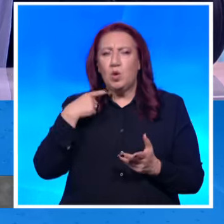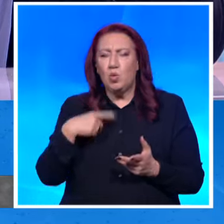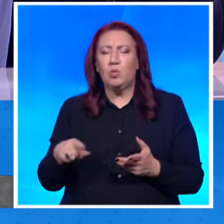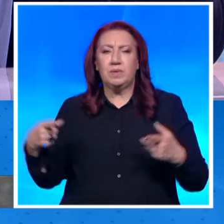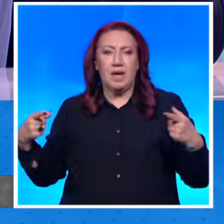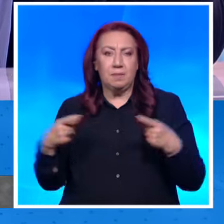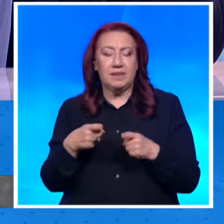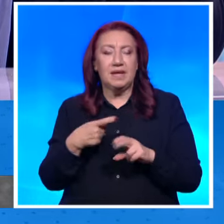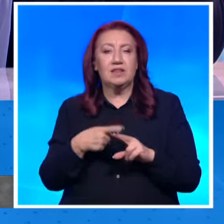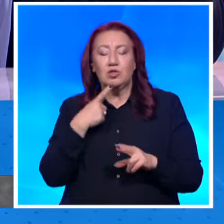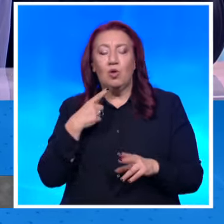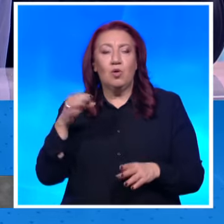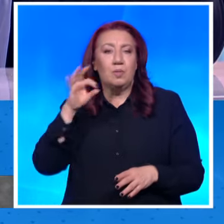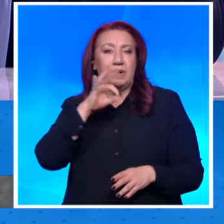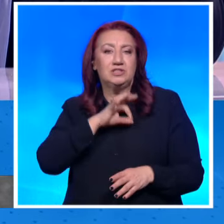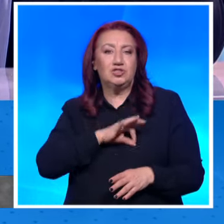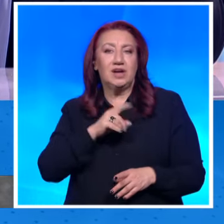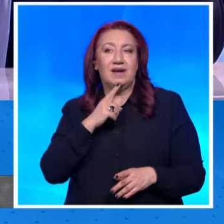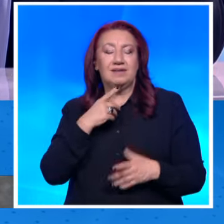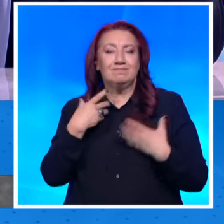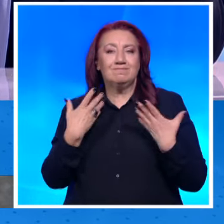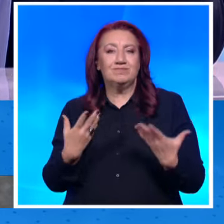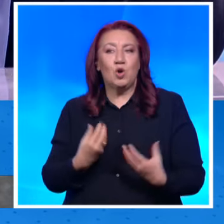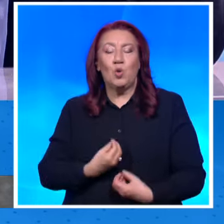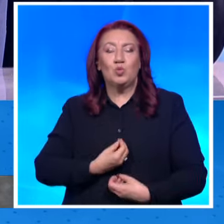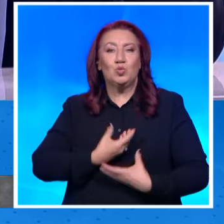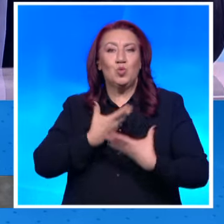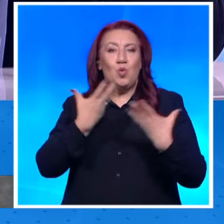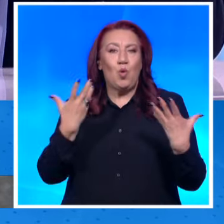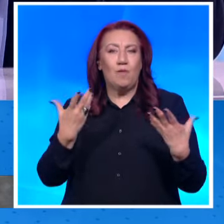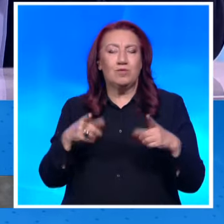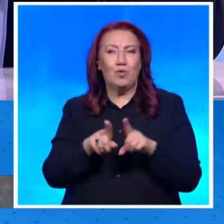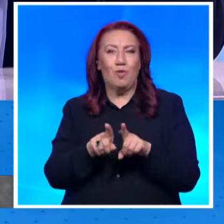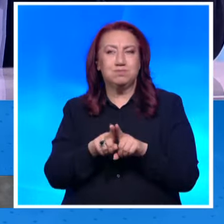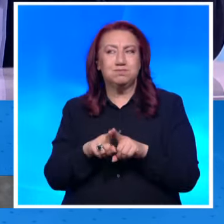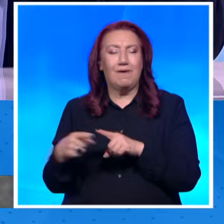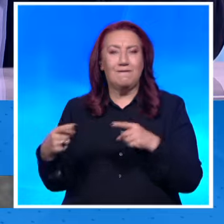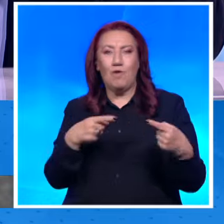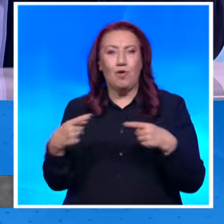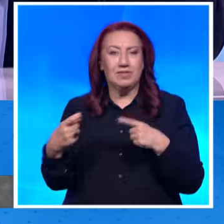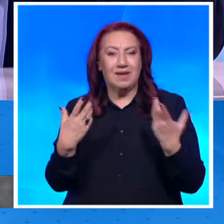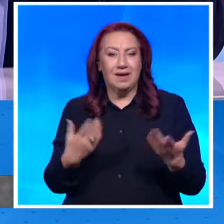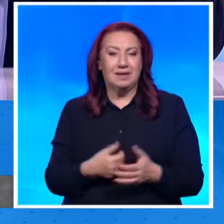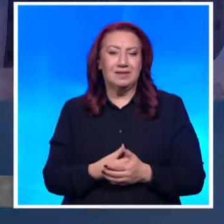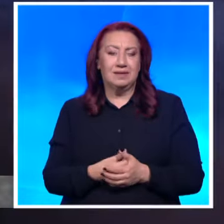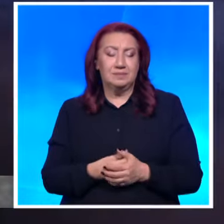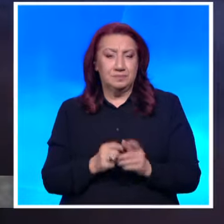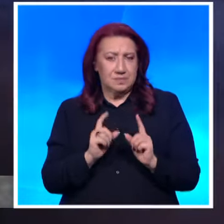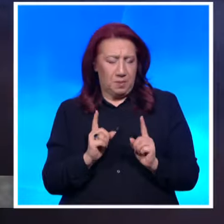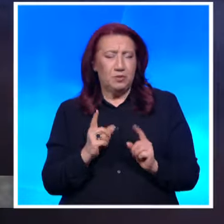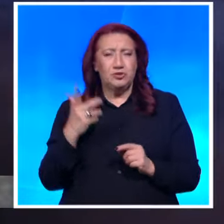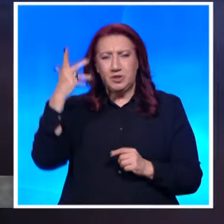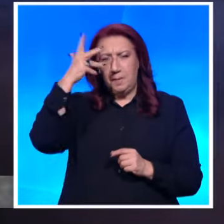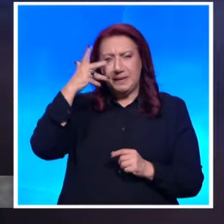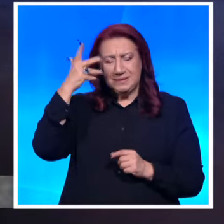голямото духовно сражение. В смисъл задава очертанията на бъдещата България, което е невероятно. Добре, може ли да си представим или да ни обясните